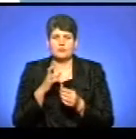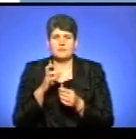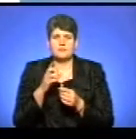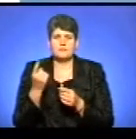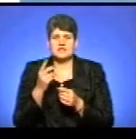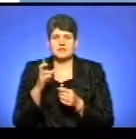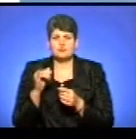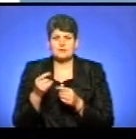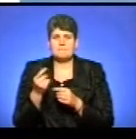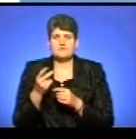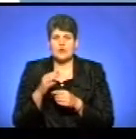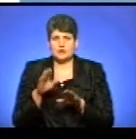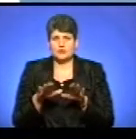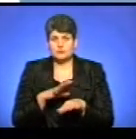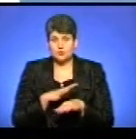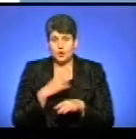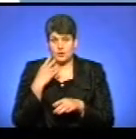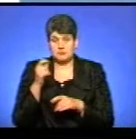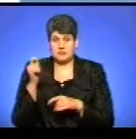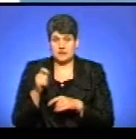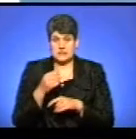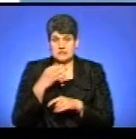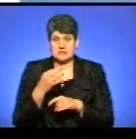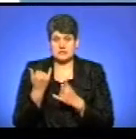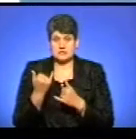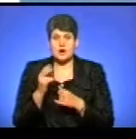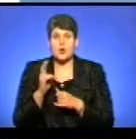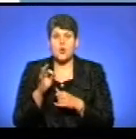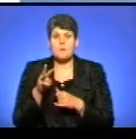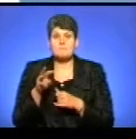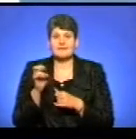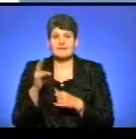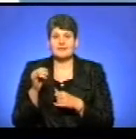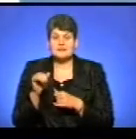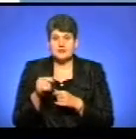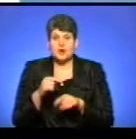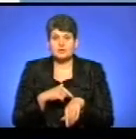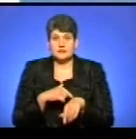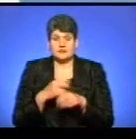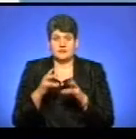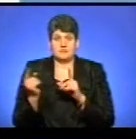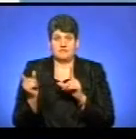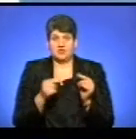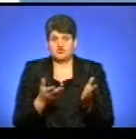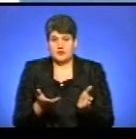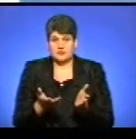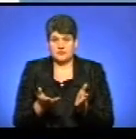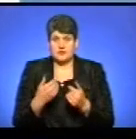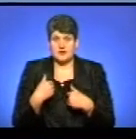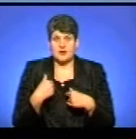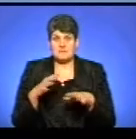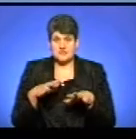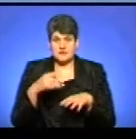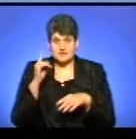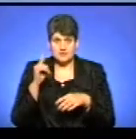тонни було. І коли вони приїхали, сказали, що зараз комендантська година, я не розумію, що треба виїжджати. А я ж місце, ви